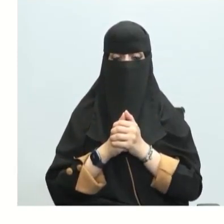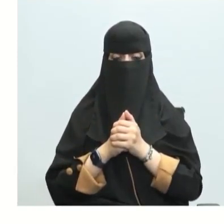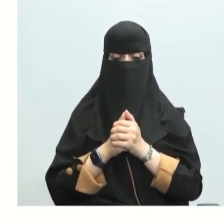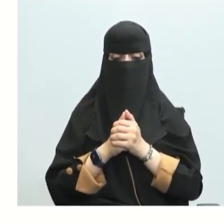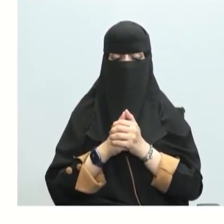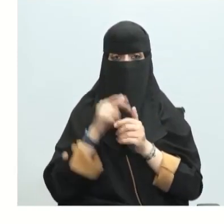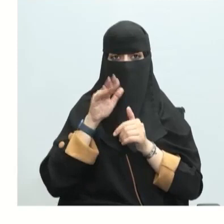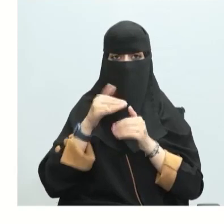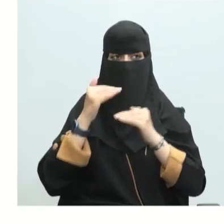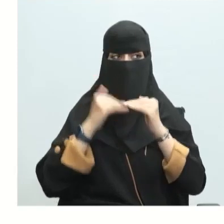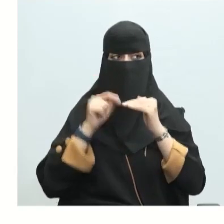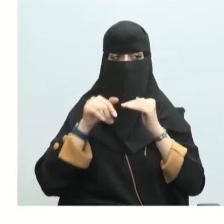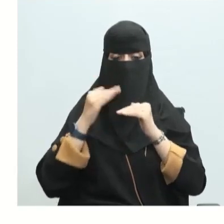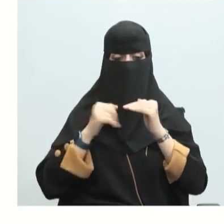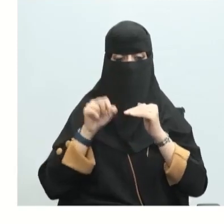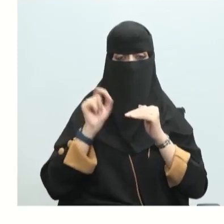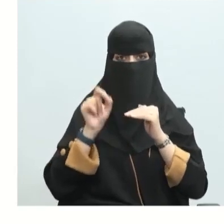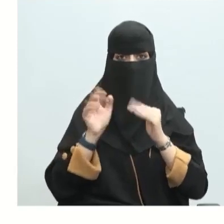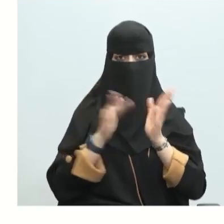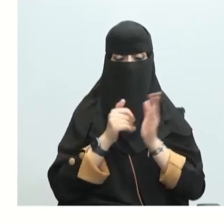إذن يوضع تحت الصفر